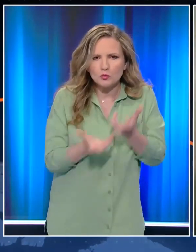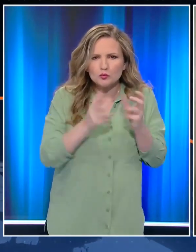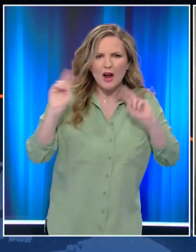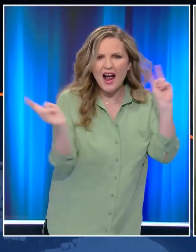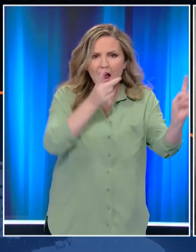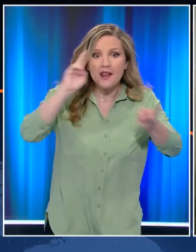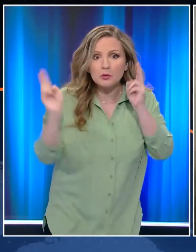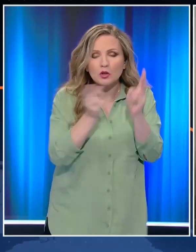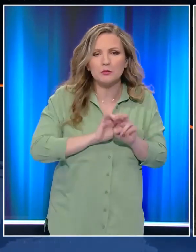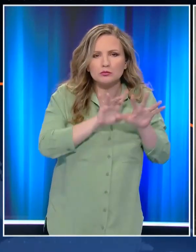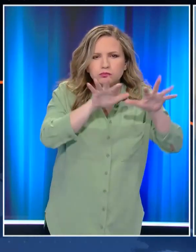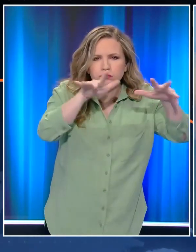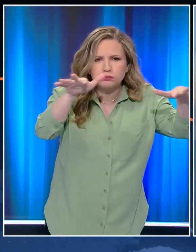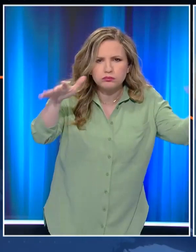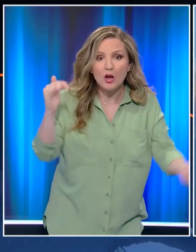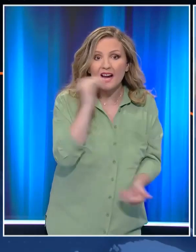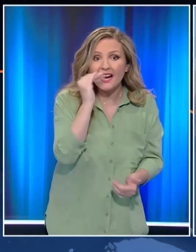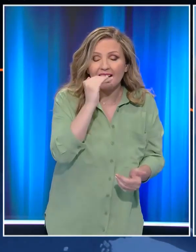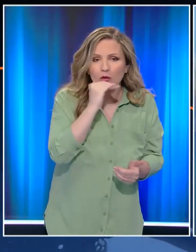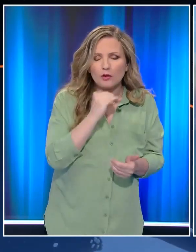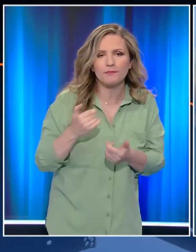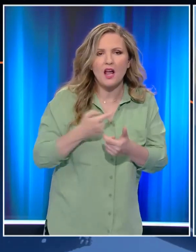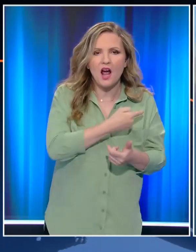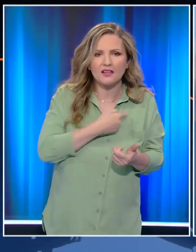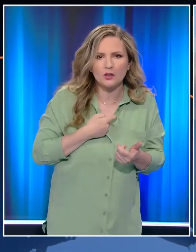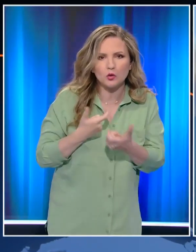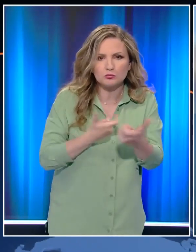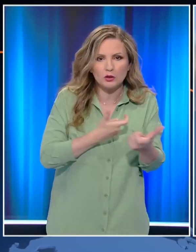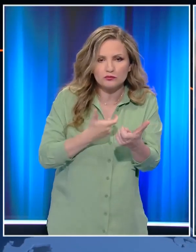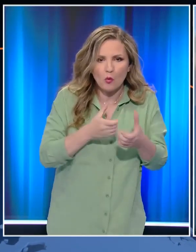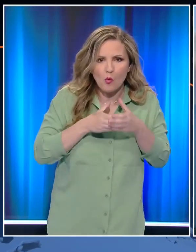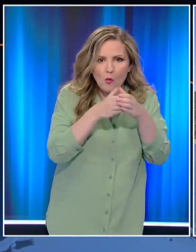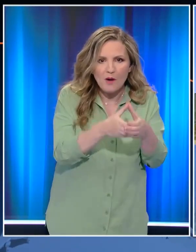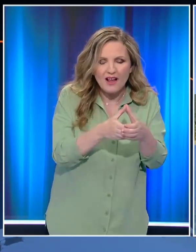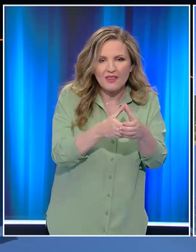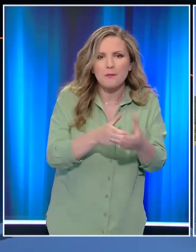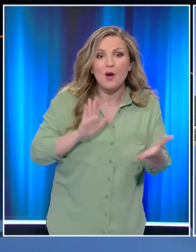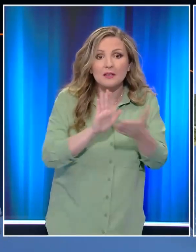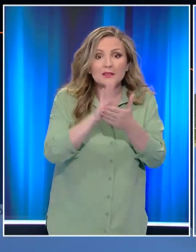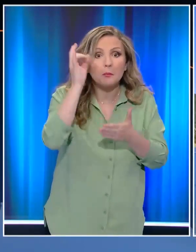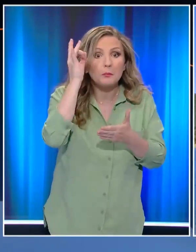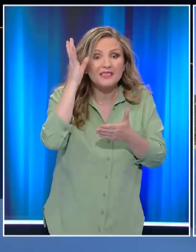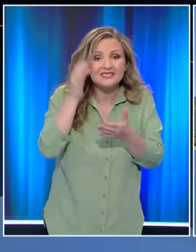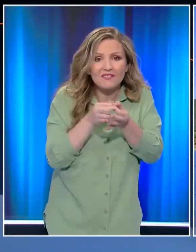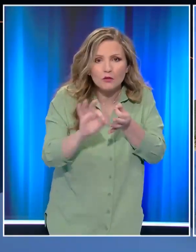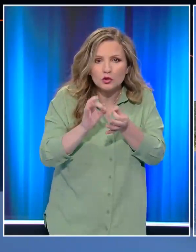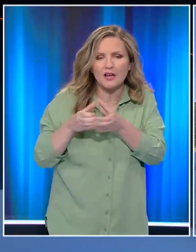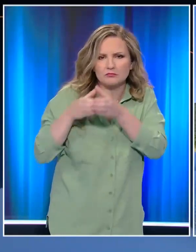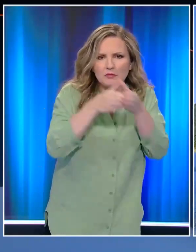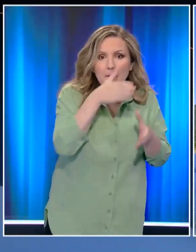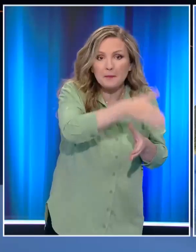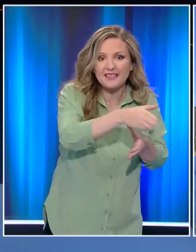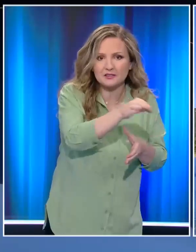βοήθεια των ισχυρών ανέμων. Με εντολή του αρχηγού του πυροσβεστικού σώματος κλιμάκιο της Διεύθυνσης Αντιμετώπισης Εγκλημάτων Εμπρισμού μετέβη στην κεφαλονιά